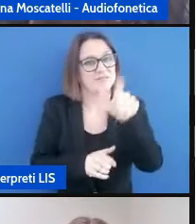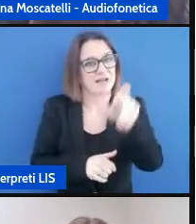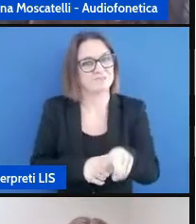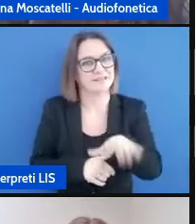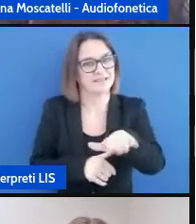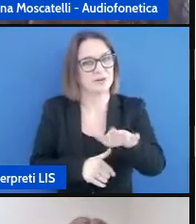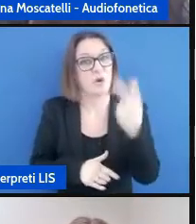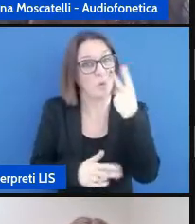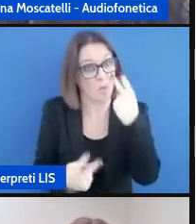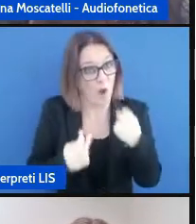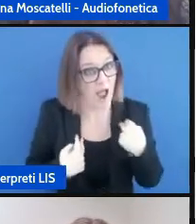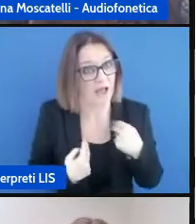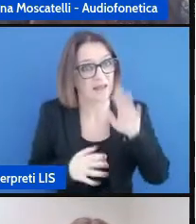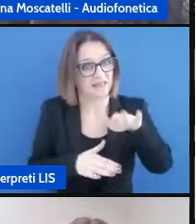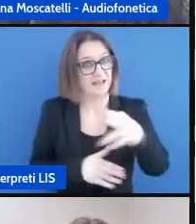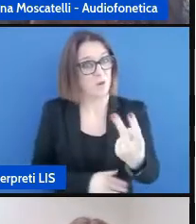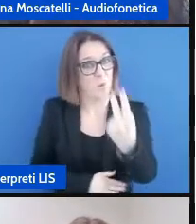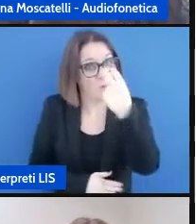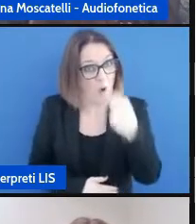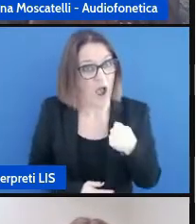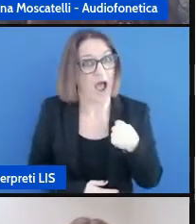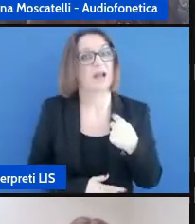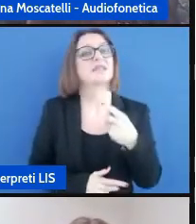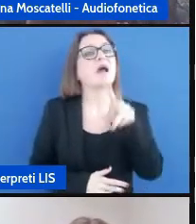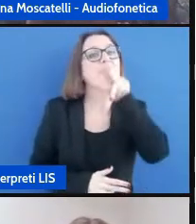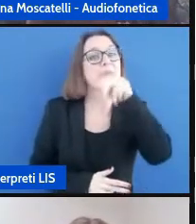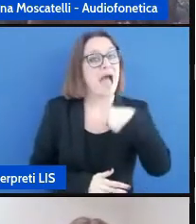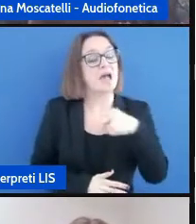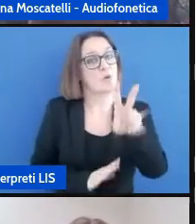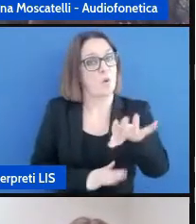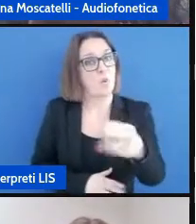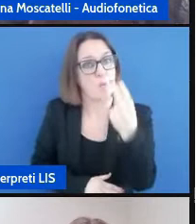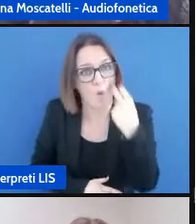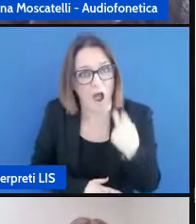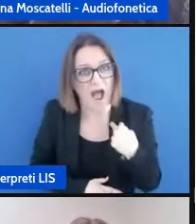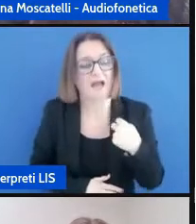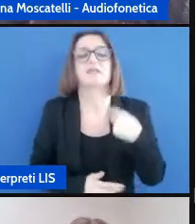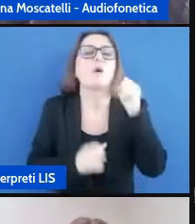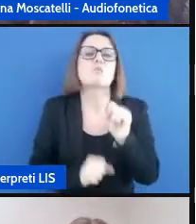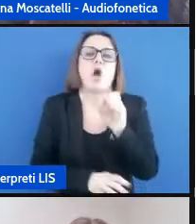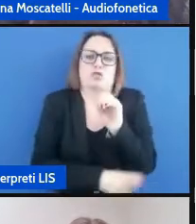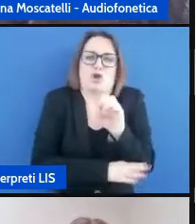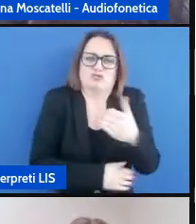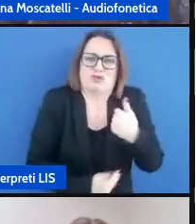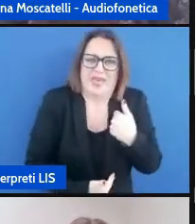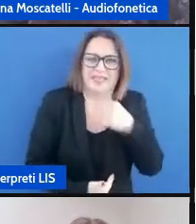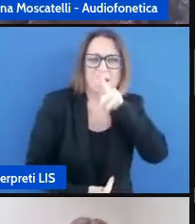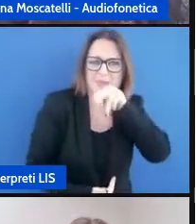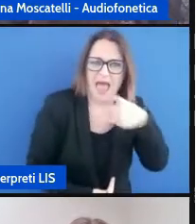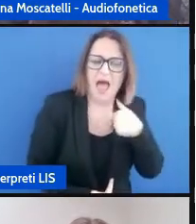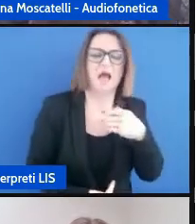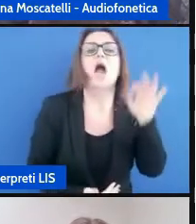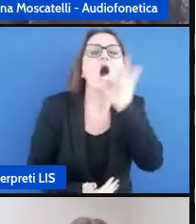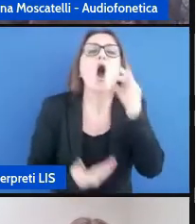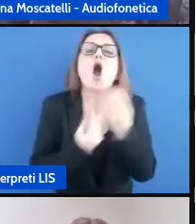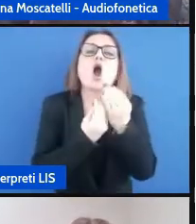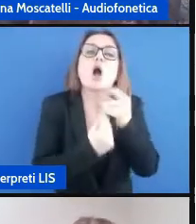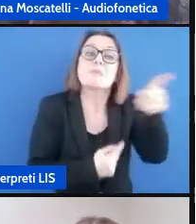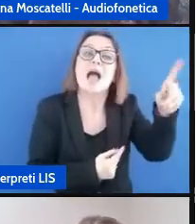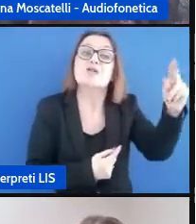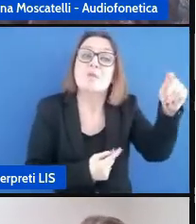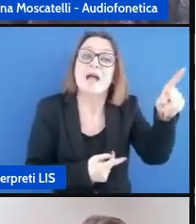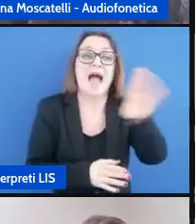mantenere l'attenzione sull'interlocutore che può essere in quel momento il docente come un compagno che sta